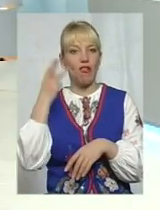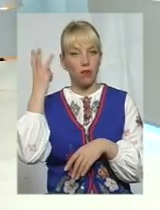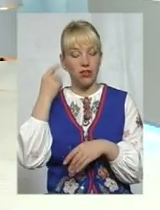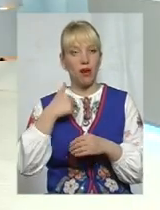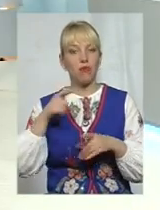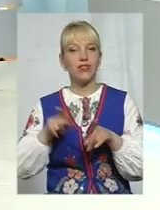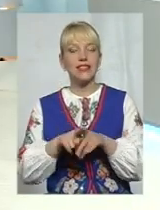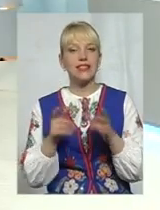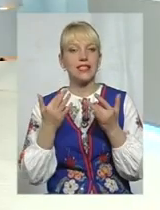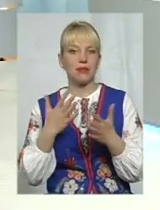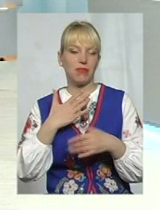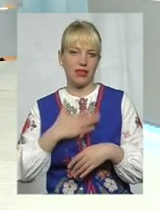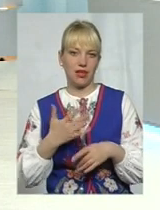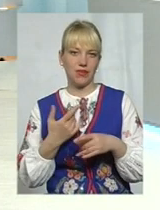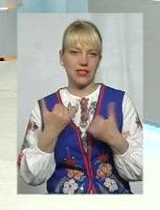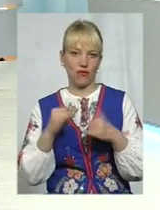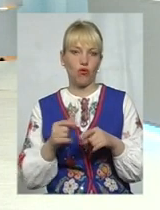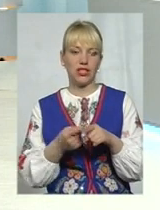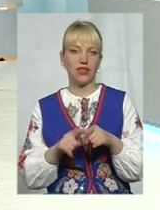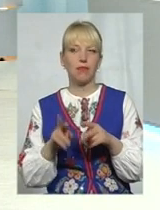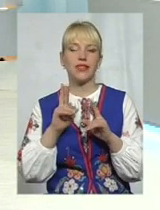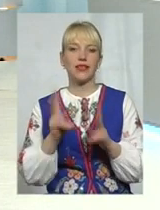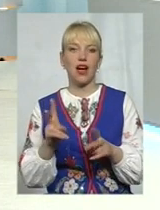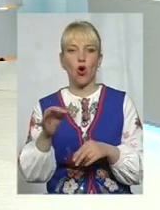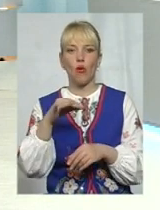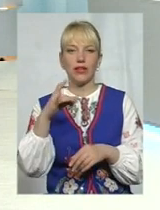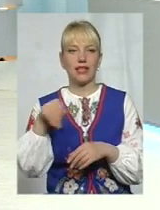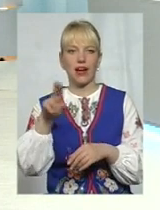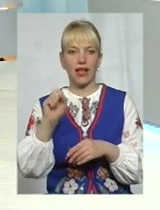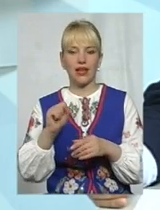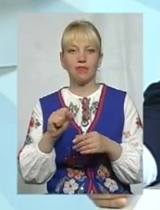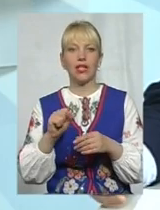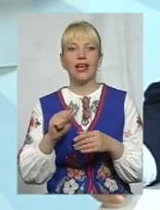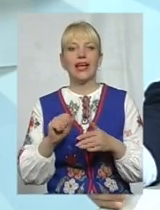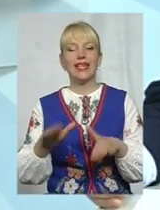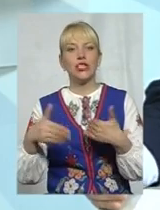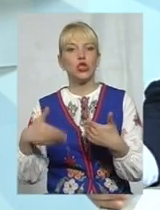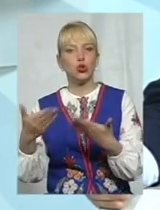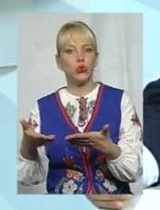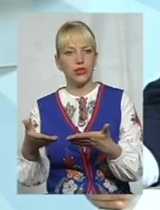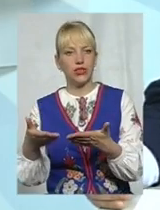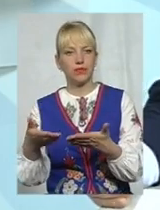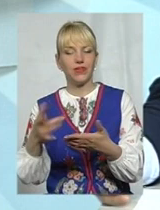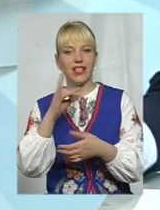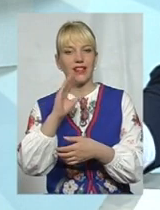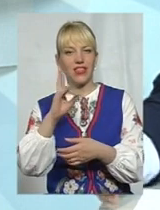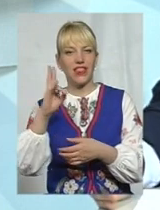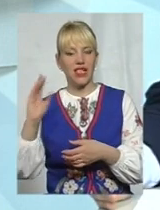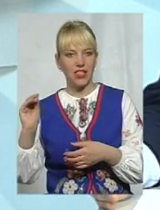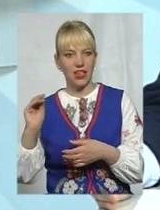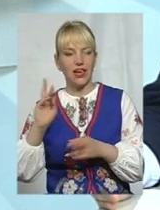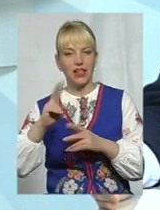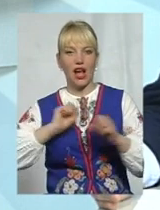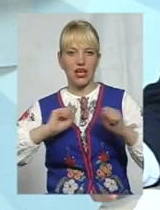приємно здивований тим, як обласна рада Рівенська, як